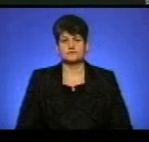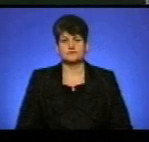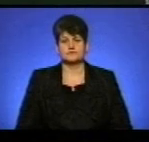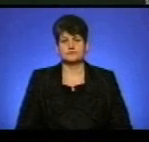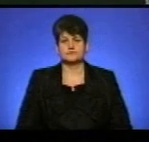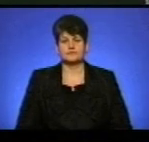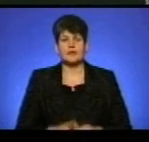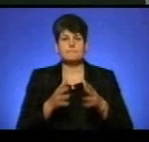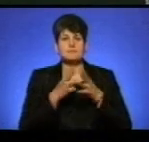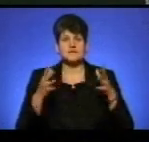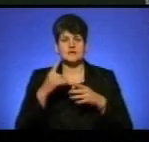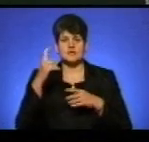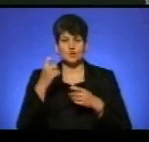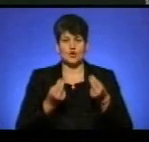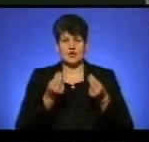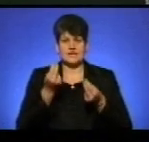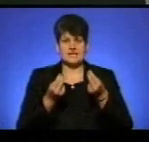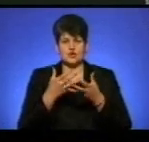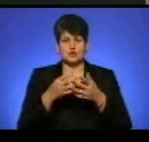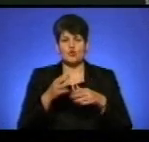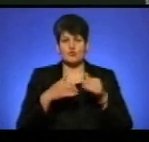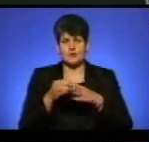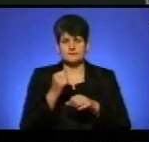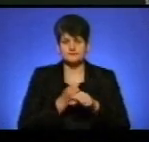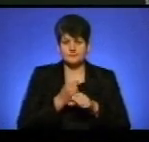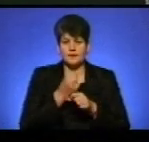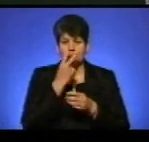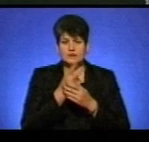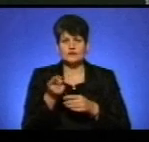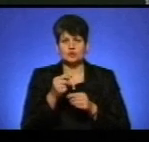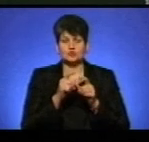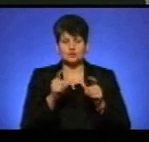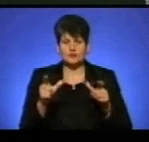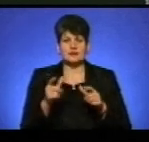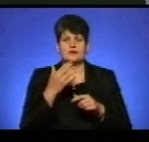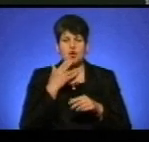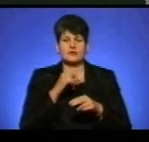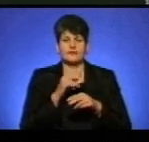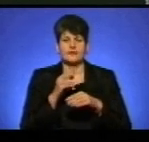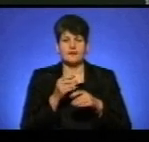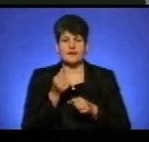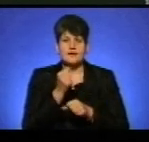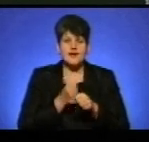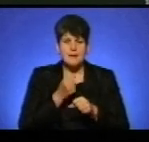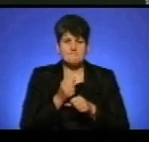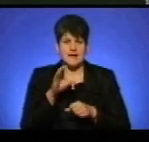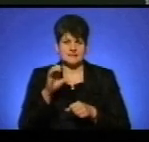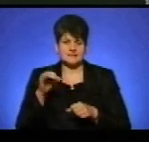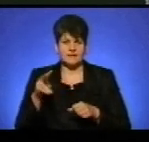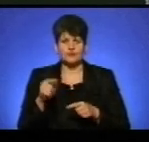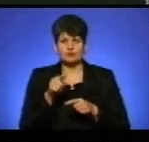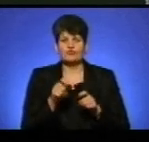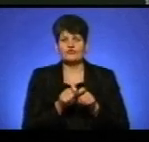Понад сотню іграшок ручної роботи експонують у Тернопільській школі народних ремесел. Тут сьогодні відкрили виставку